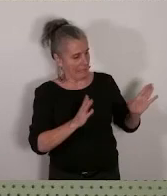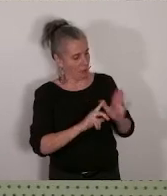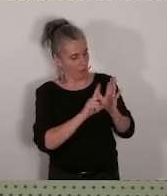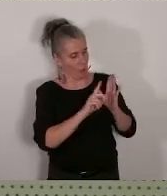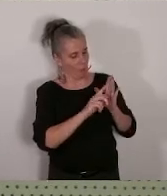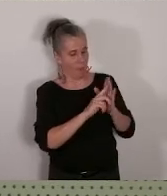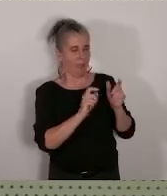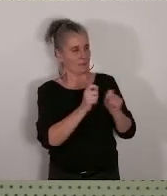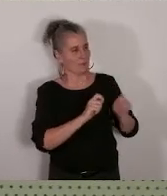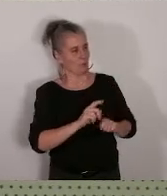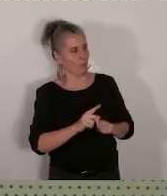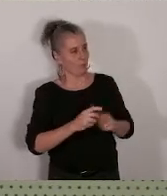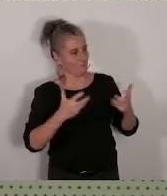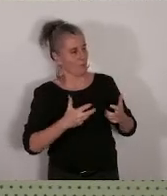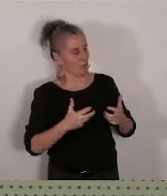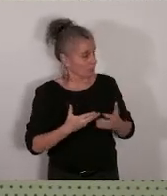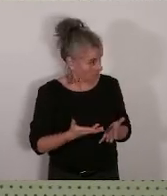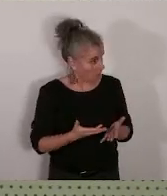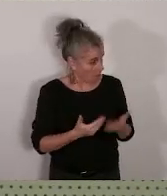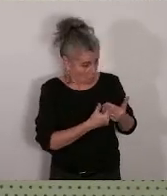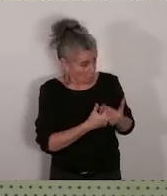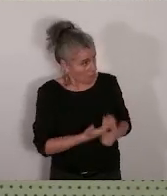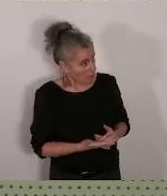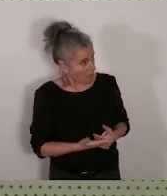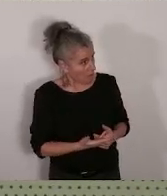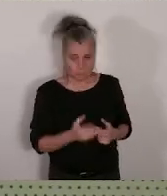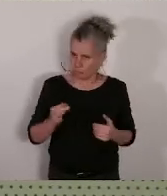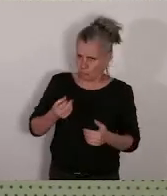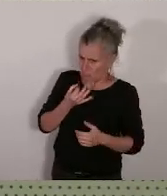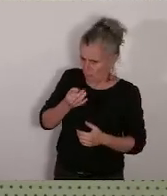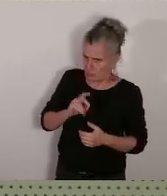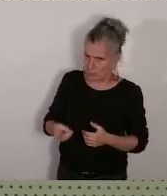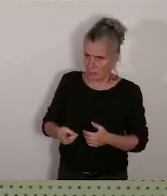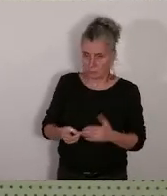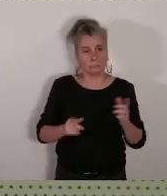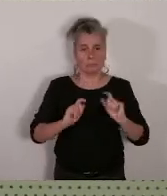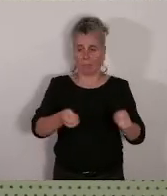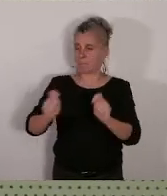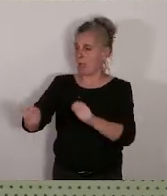si si vous l'avez dit vous l'avez dit vous l'avez dit sur les attributions de logement vous l'avez dit